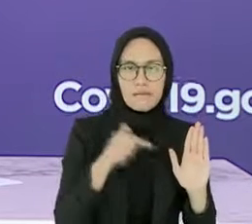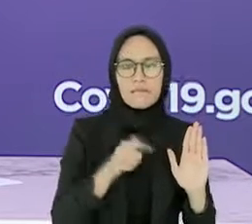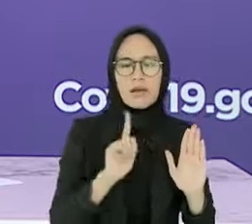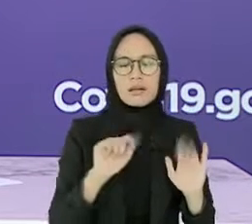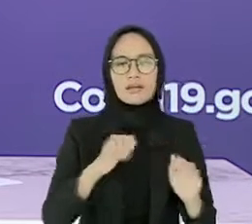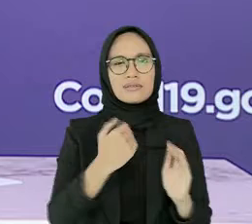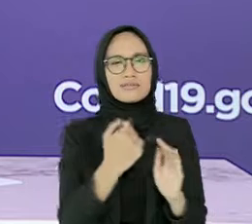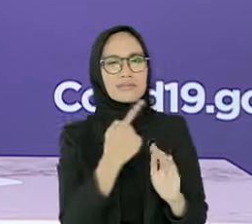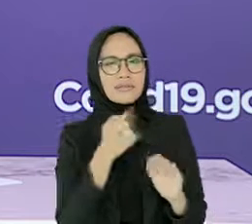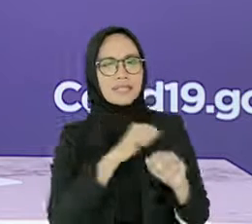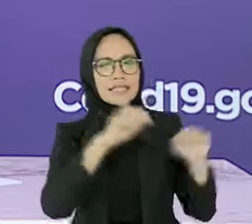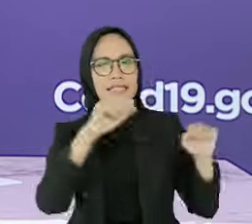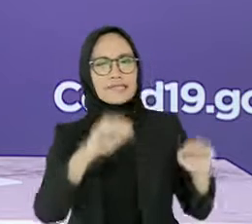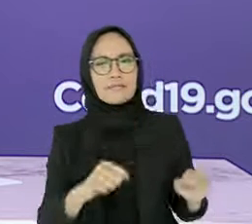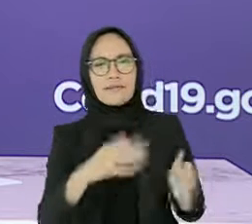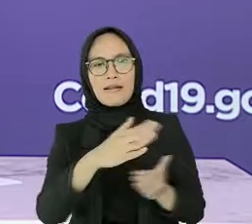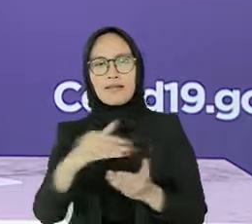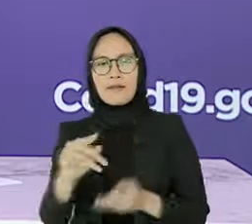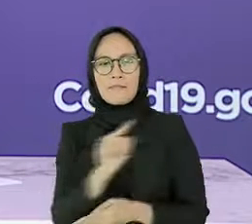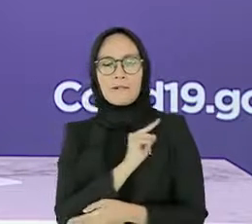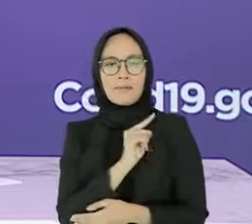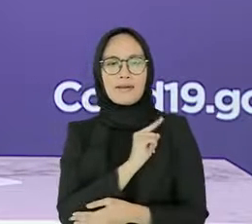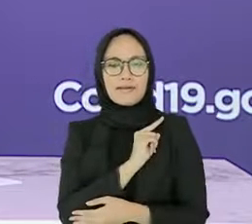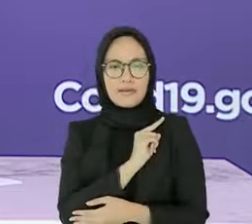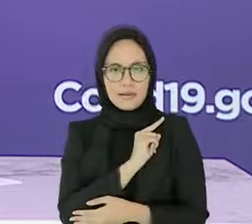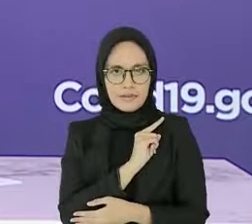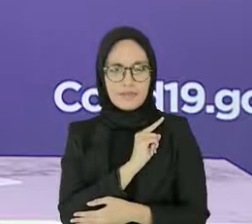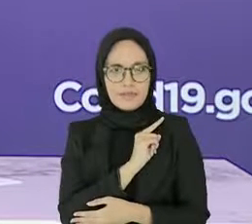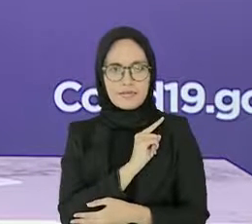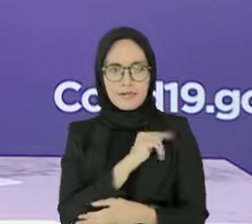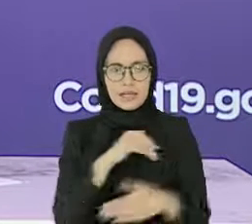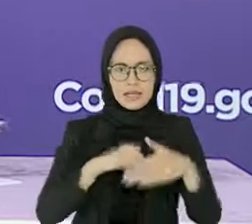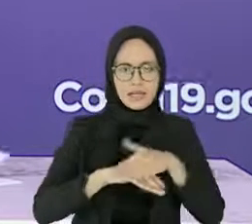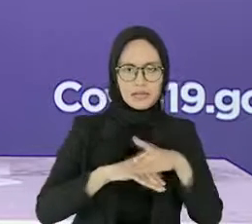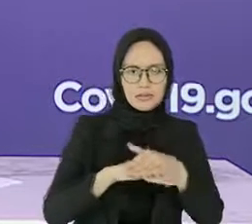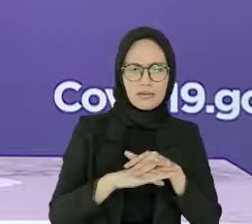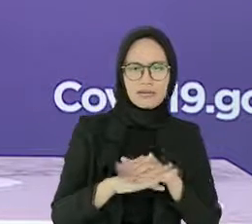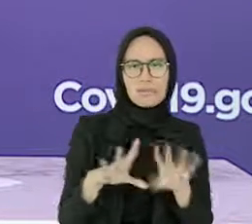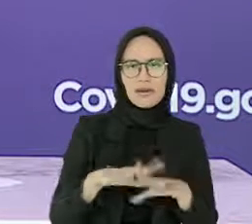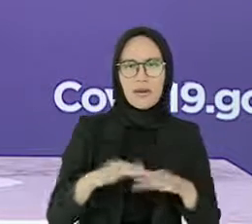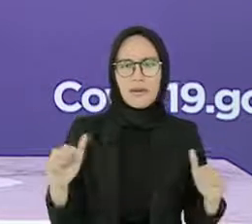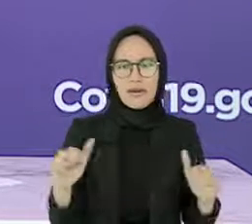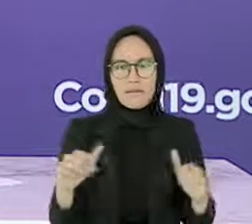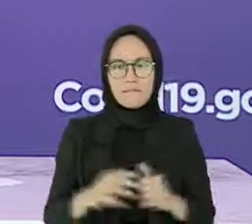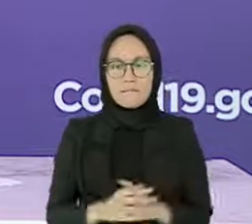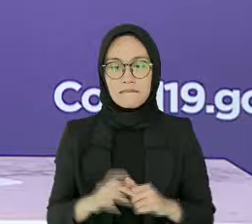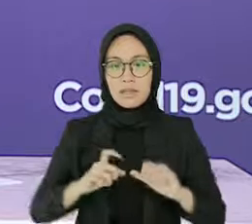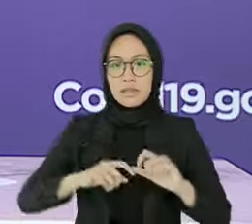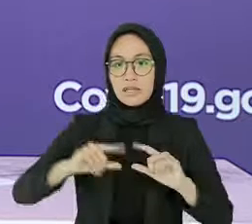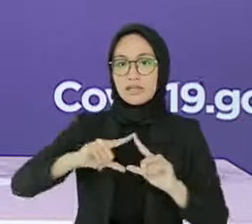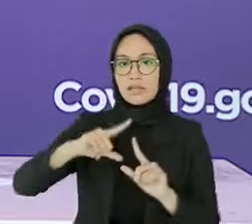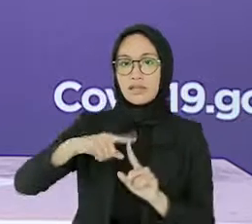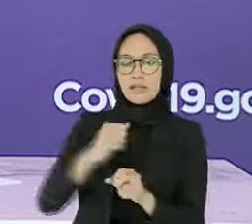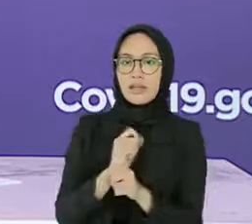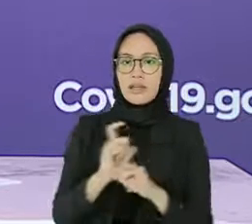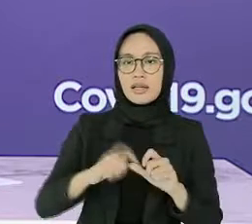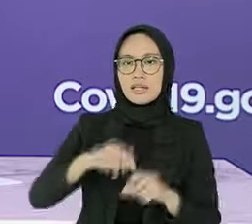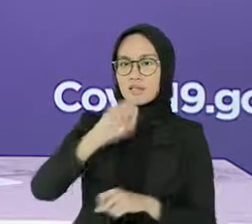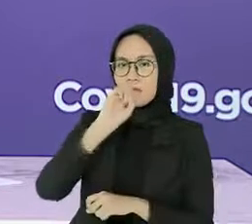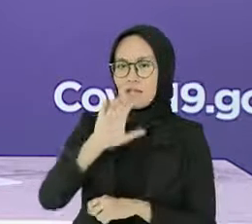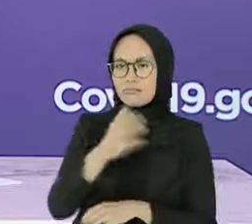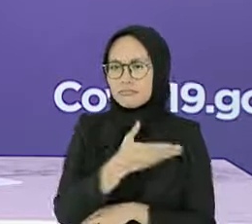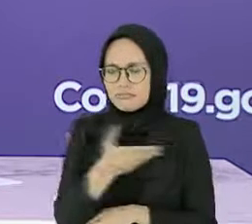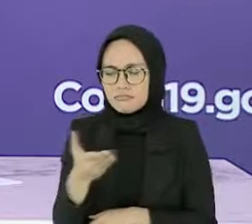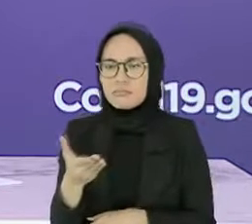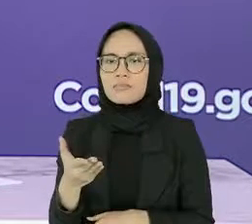sistem keamanan data pribadi yang disimpan dalam aplikasi mitra. Satgas menyampaikan terima kasih kepada